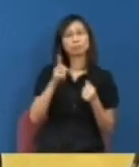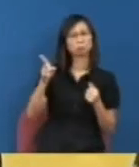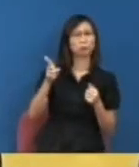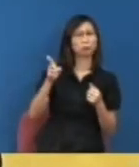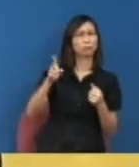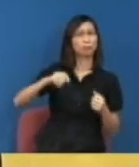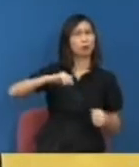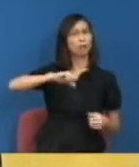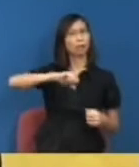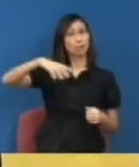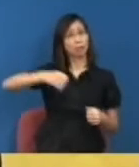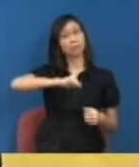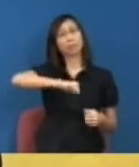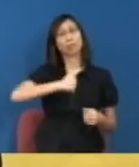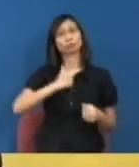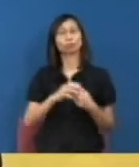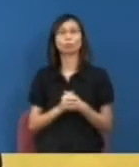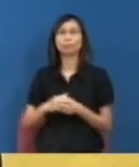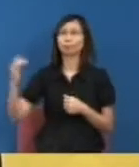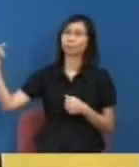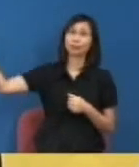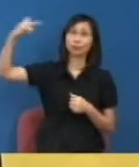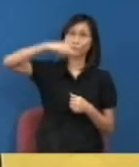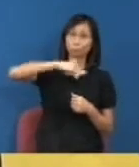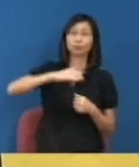長起他剛好在英國回來謝雄宗